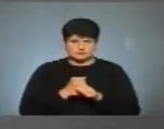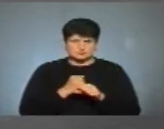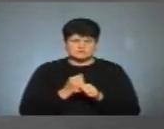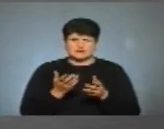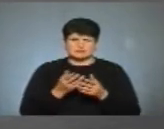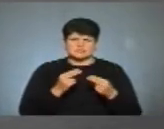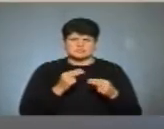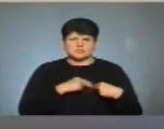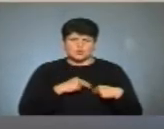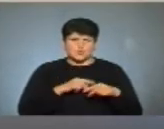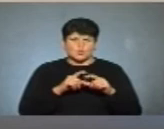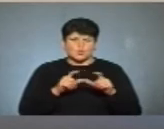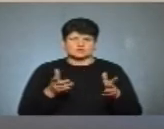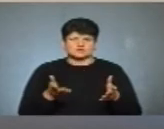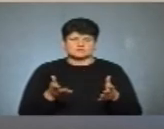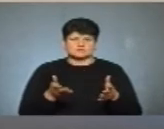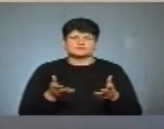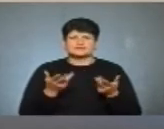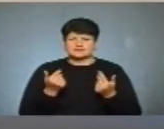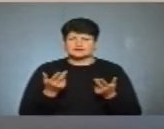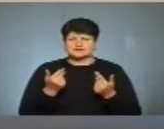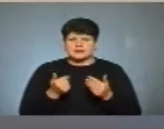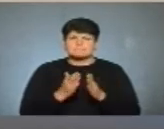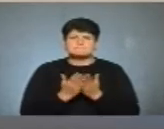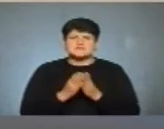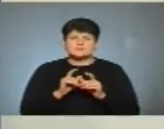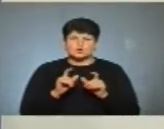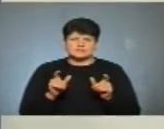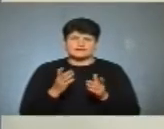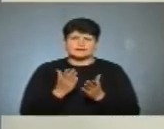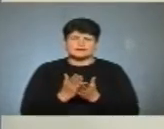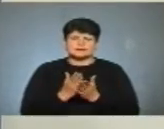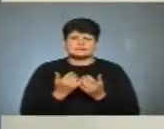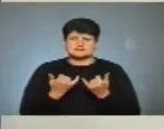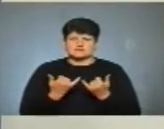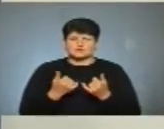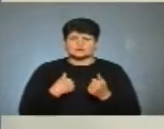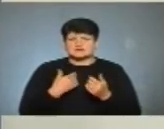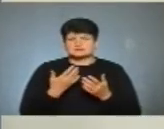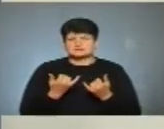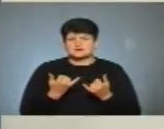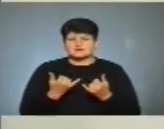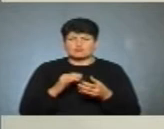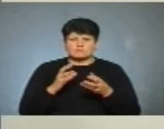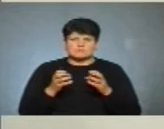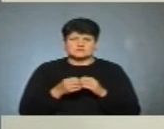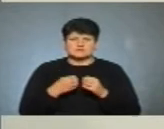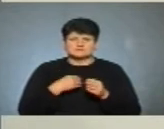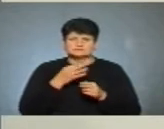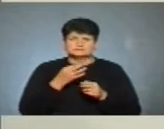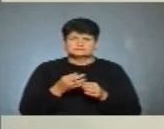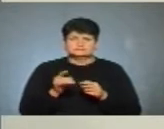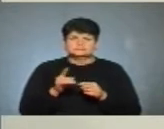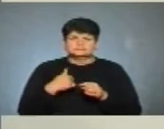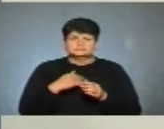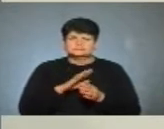коледжами, з малими красами. Звичайно, бібліотека, яка знаходиться в нас зараз, в принципі, я б сказала, що